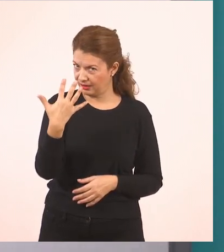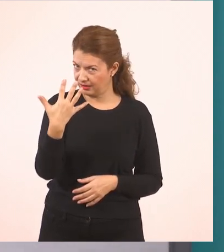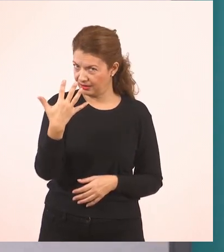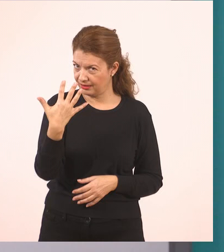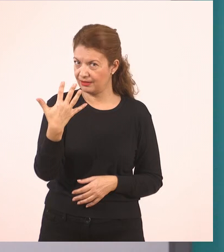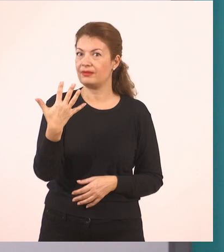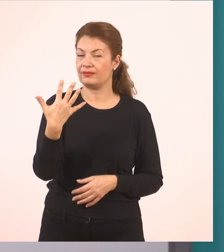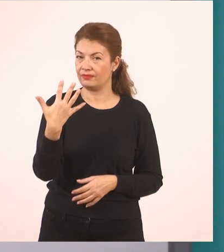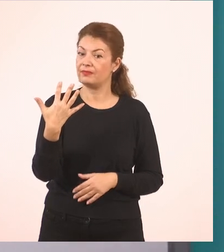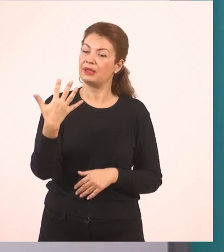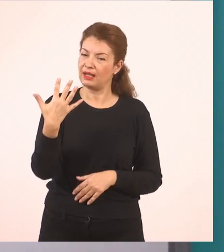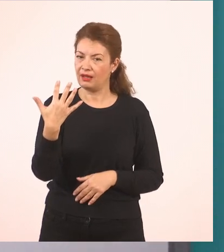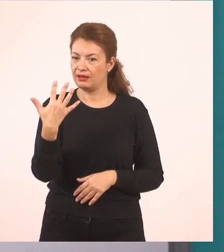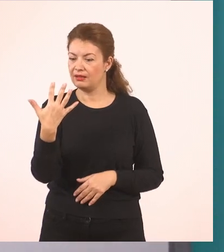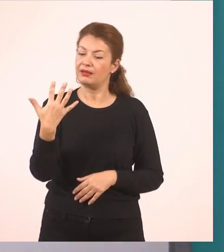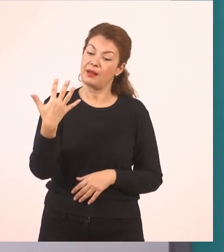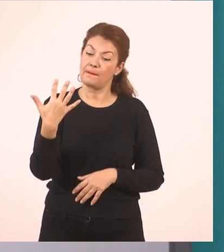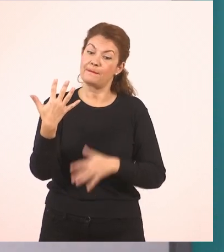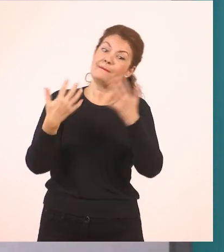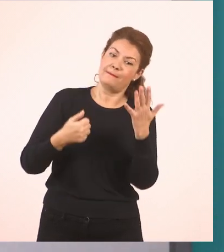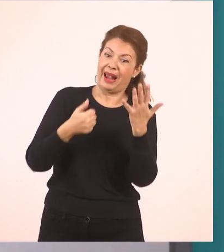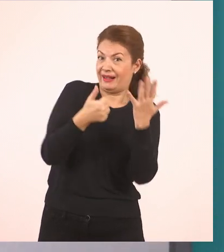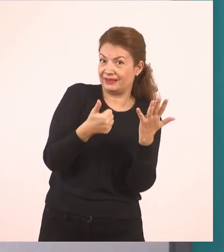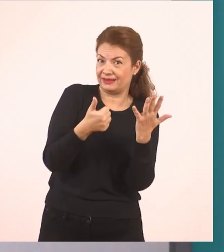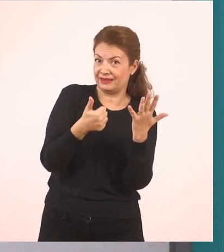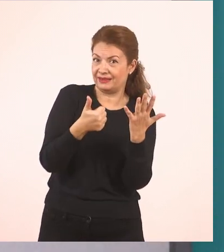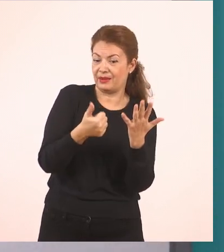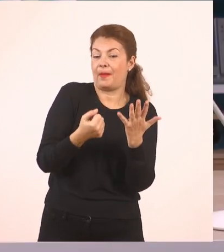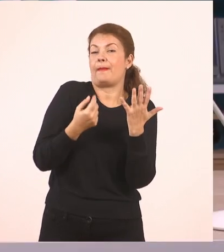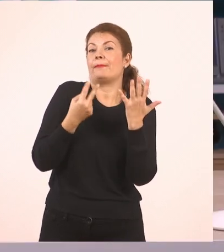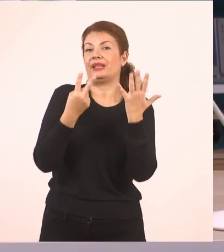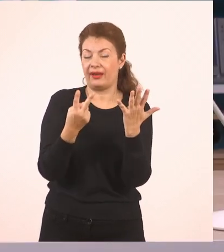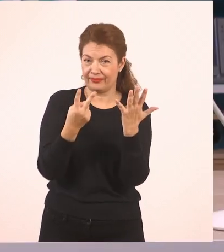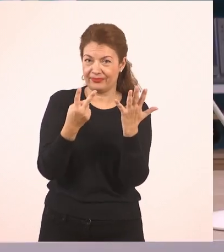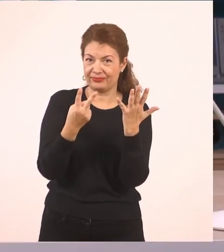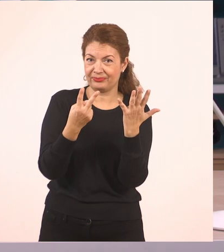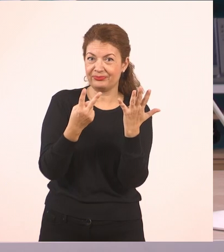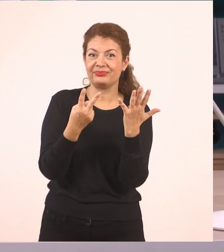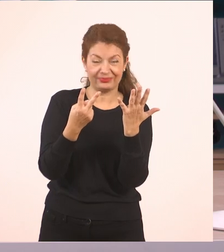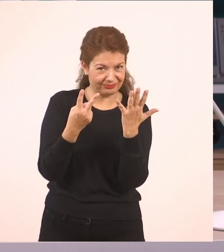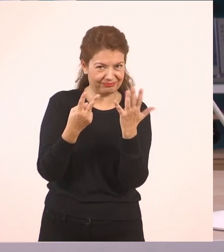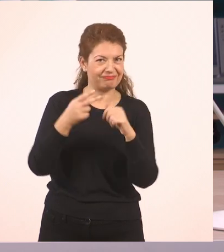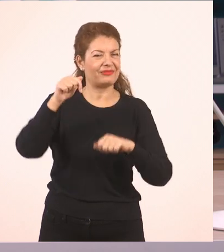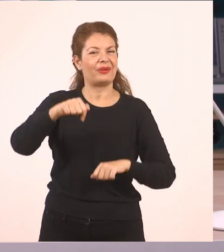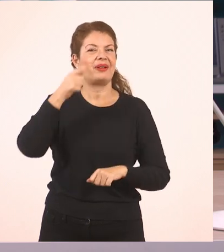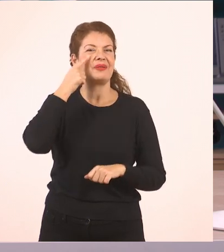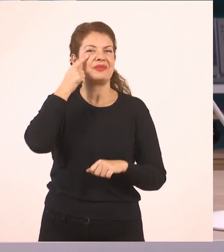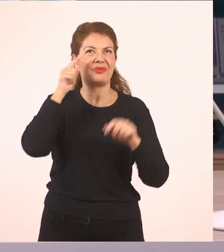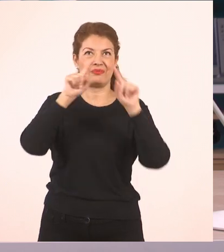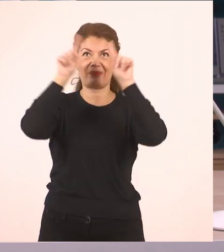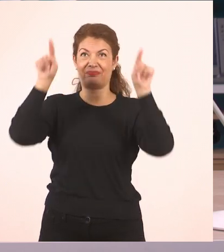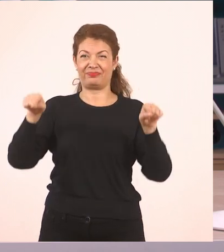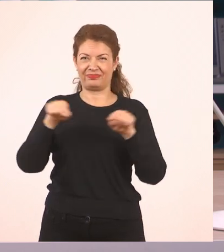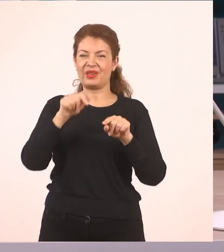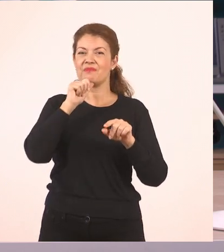7. Και ήρθε η ώρα να φτιάξουμε το ζαράκι